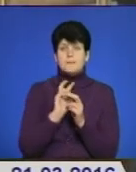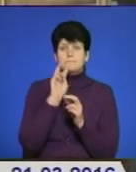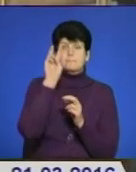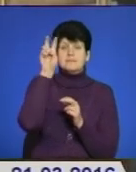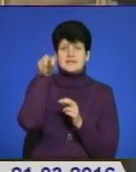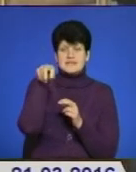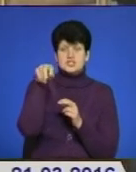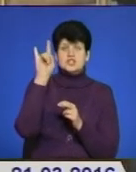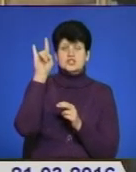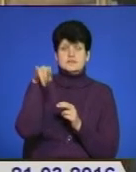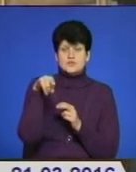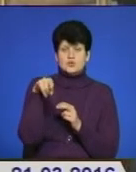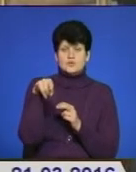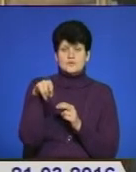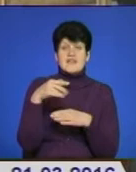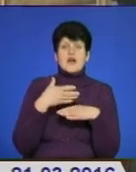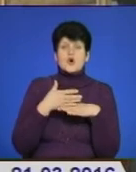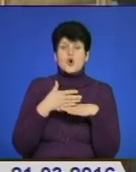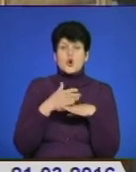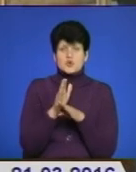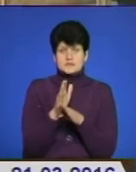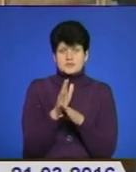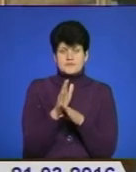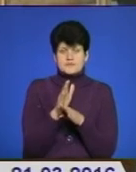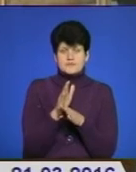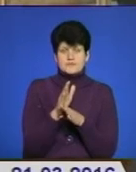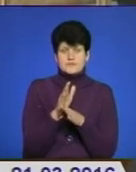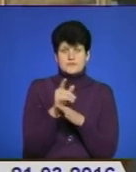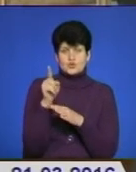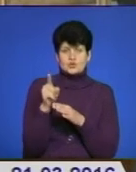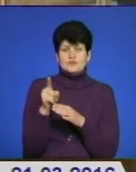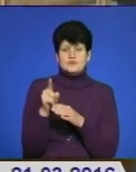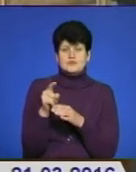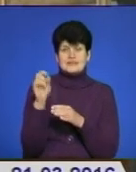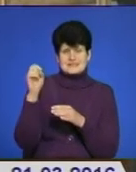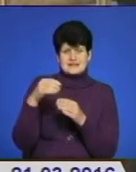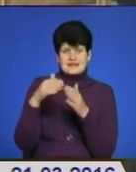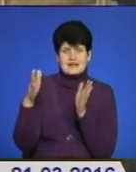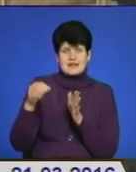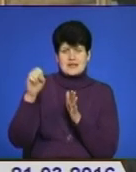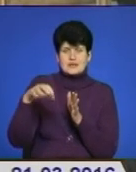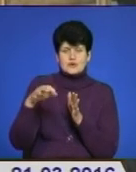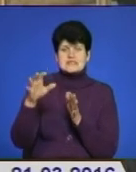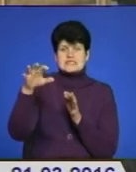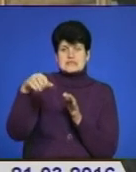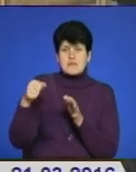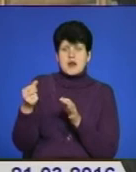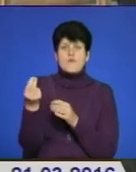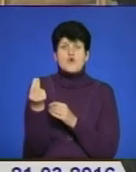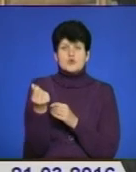через вікно, він розбив ту скриньку, забрав гроші